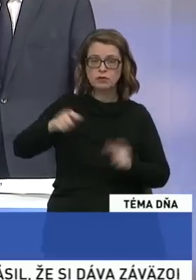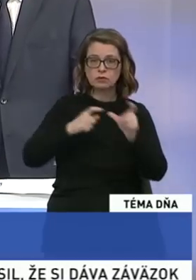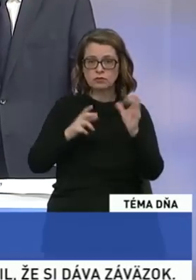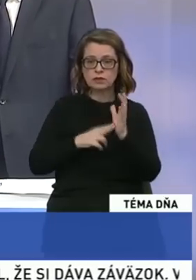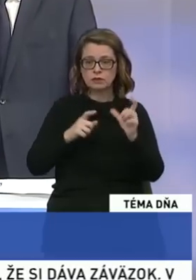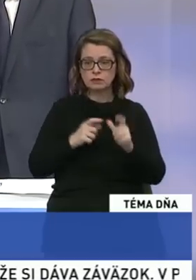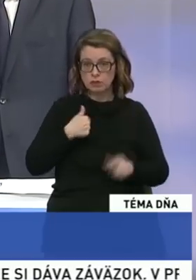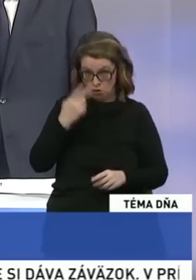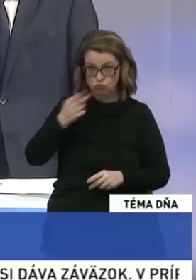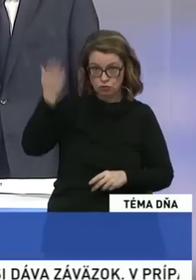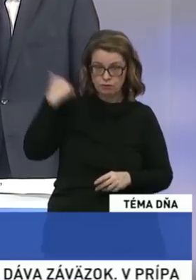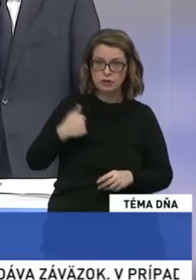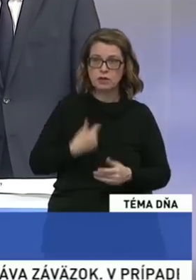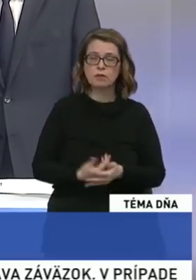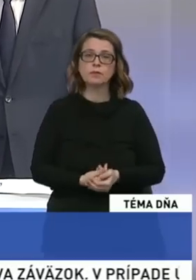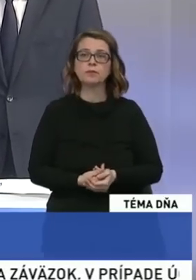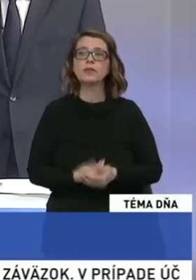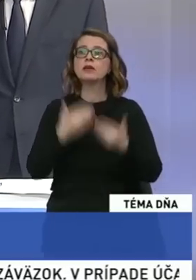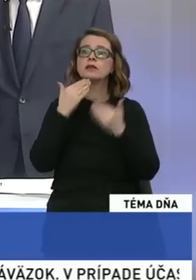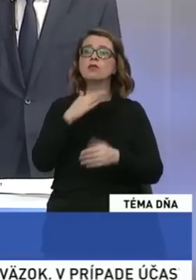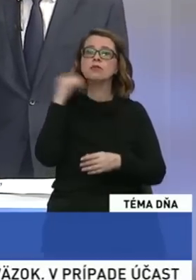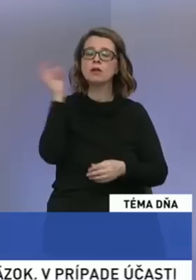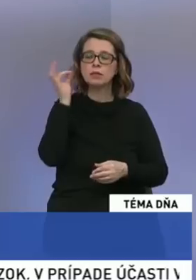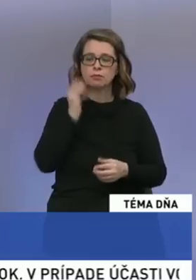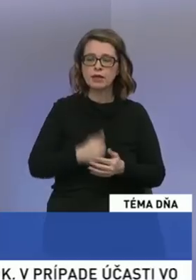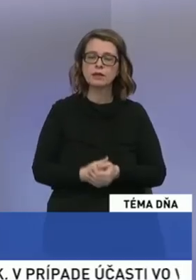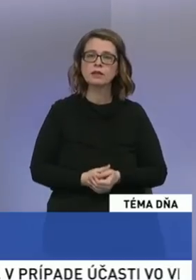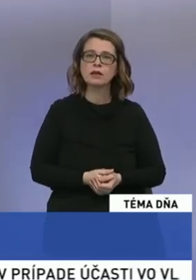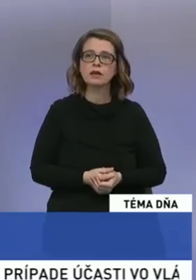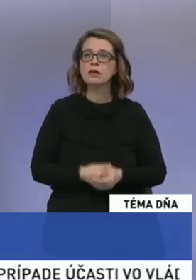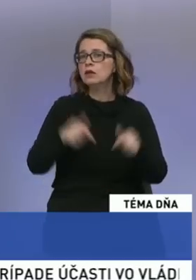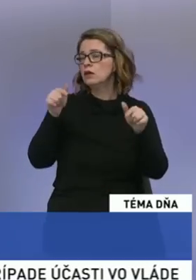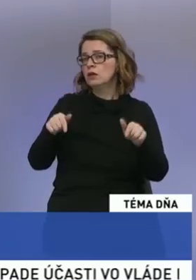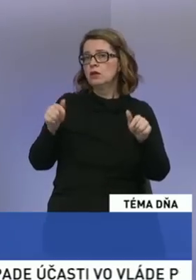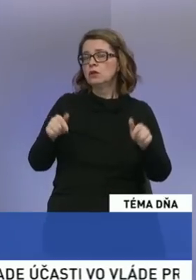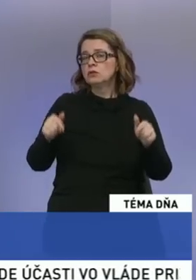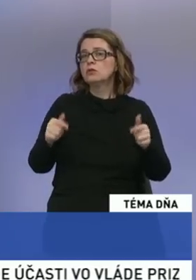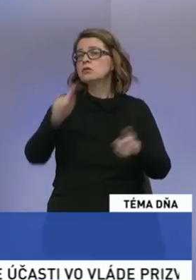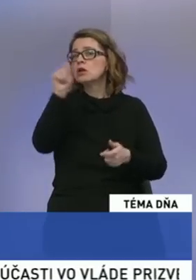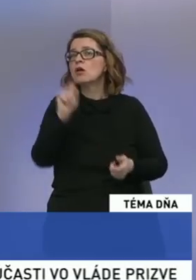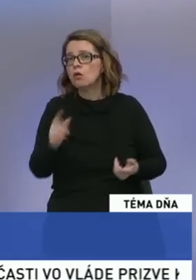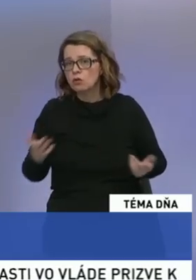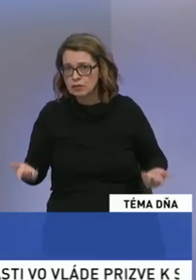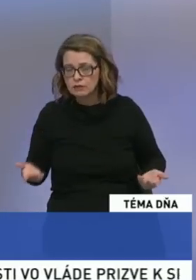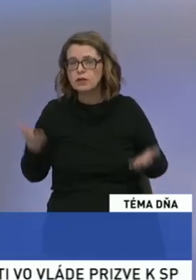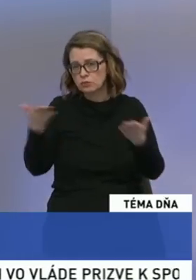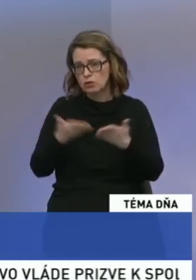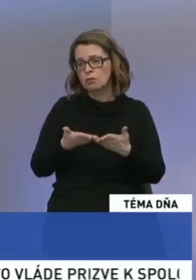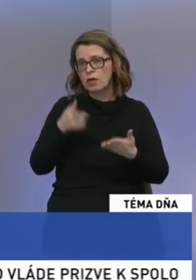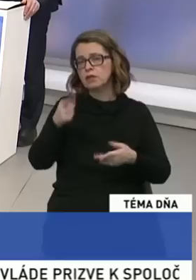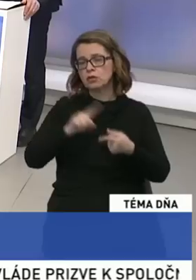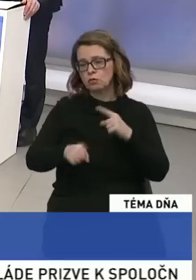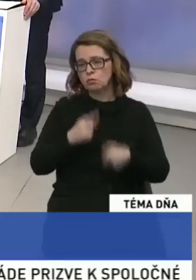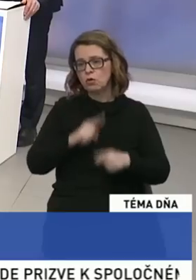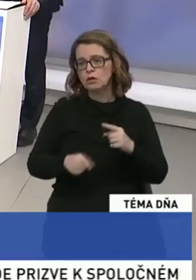Tak to som videl, je 100%. Ďakujem veľmi pekne. Páni, toto je samozrejme otázka, ktorá takisto patrí do politiky.